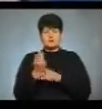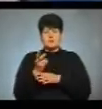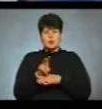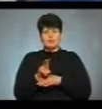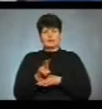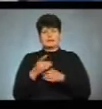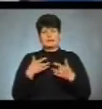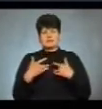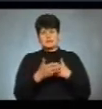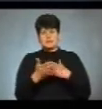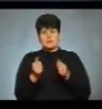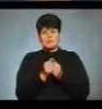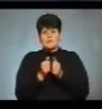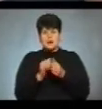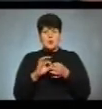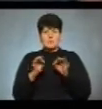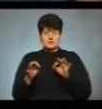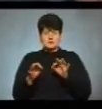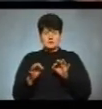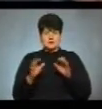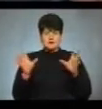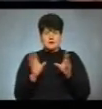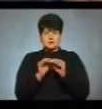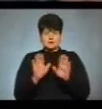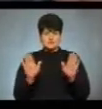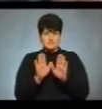Олімпійського. А давайте зараз разом заспіваємо. Ви готові?